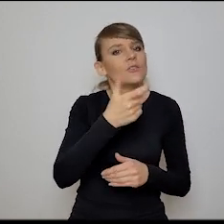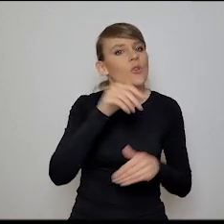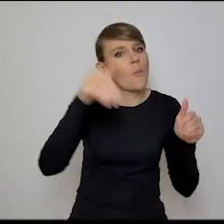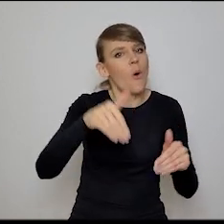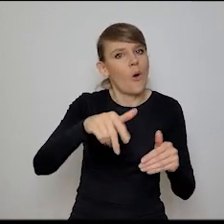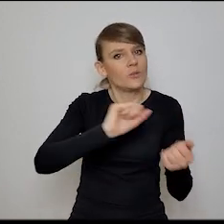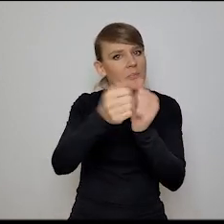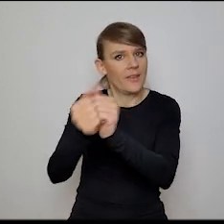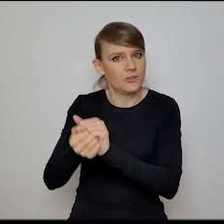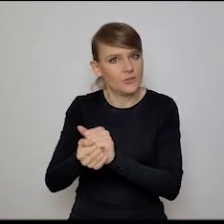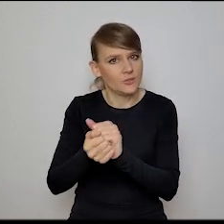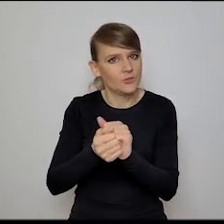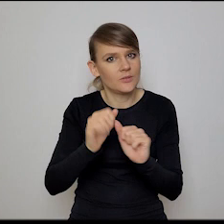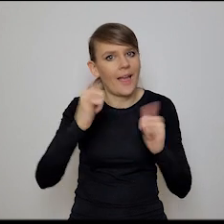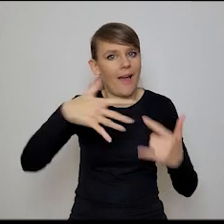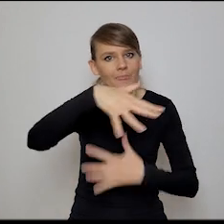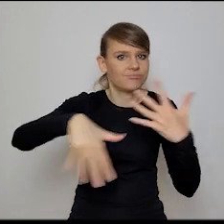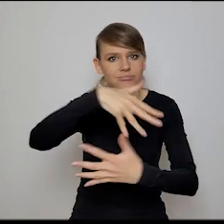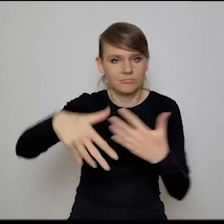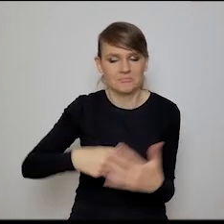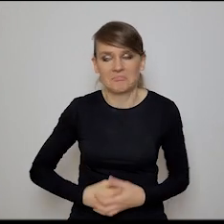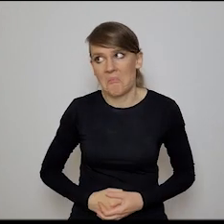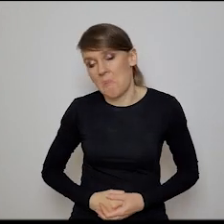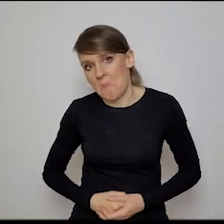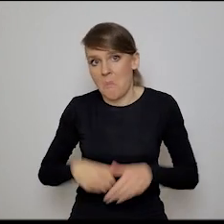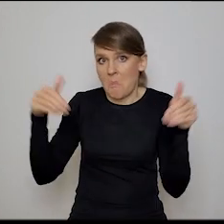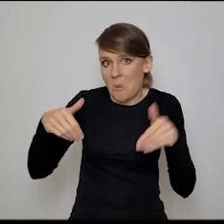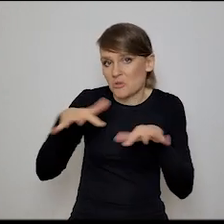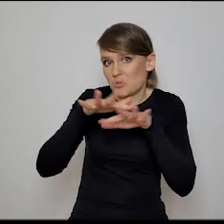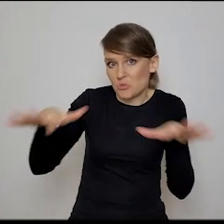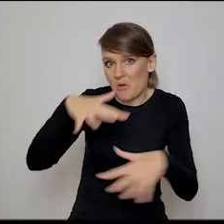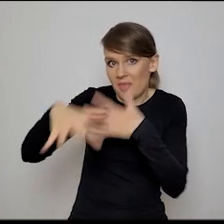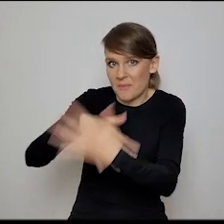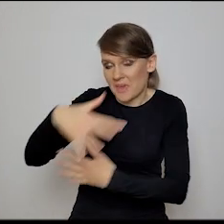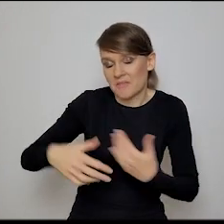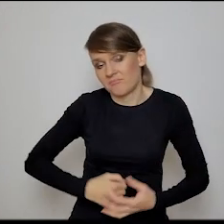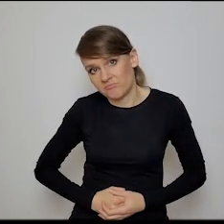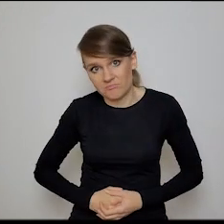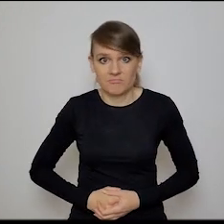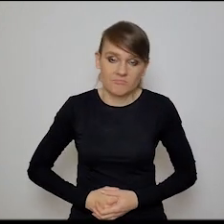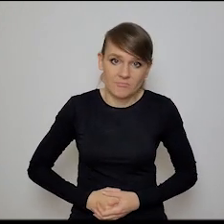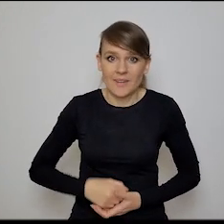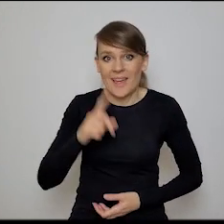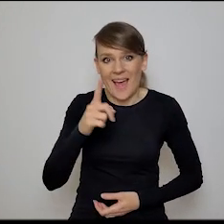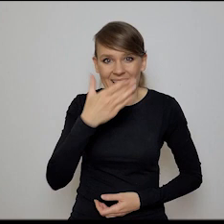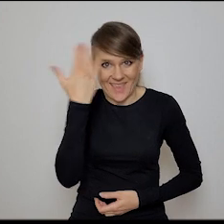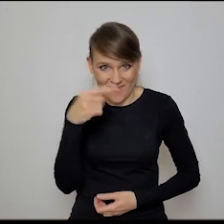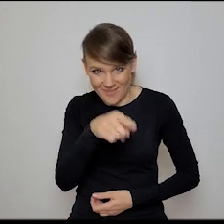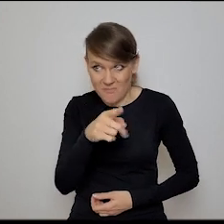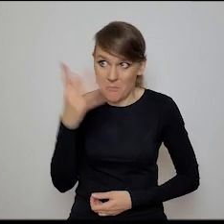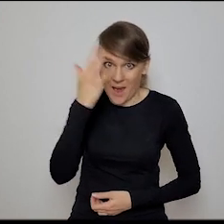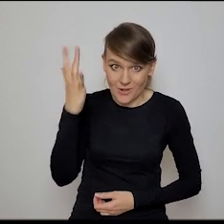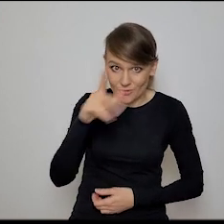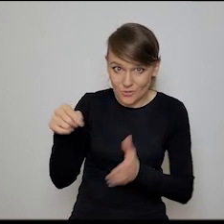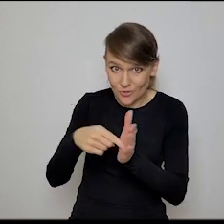No dużo mogą namieszać, pewnie, chociaż nie wiem, czy na takim poziomie jakbyś tam marzył troszkę o tym.